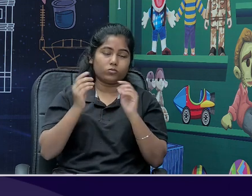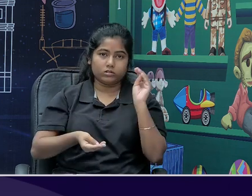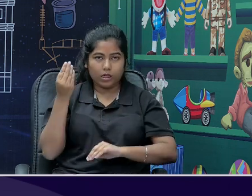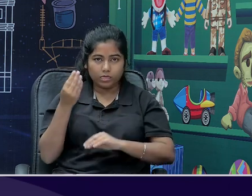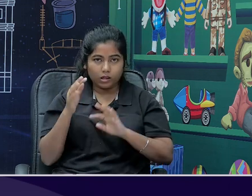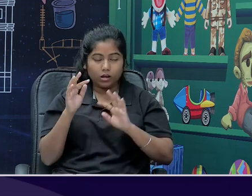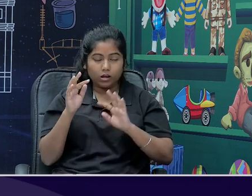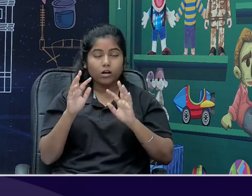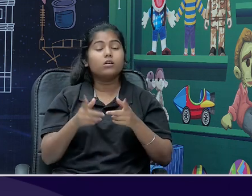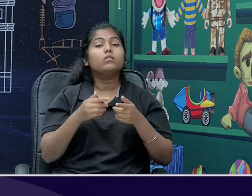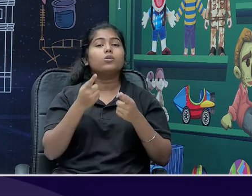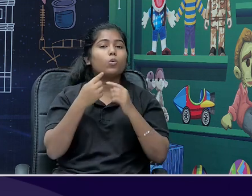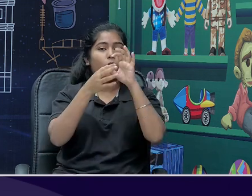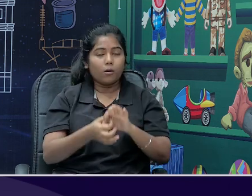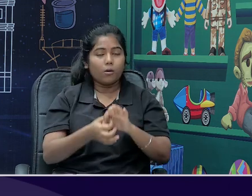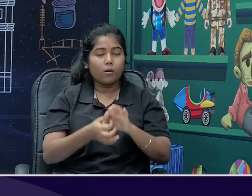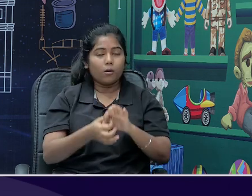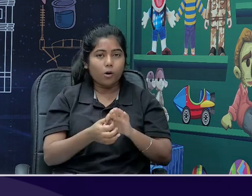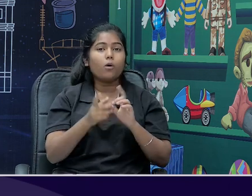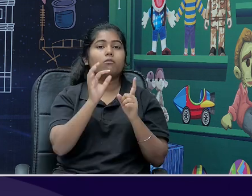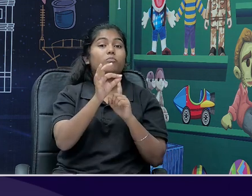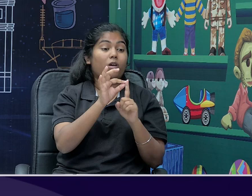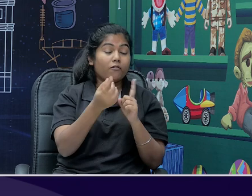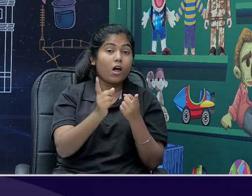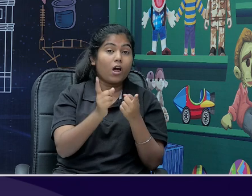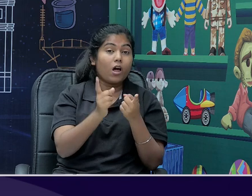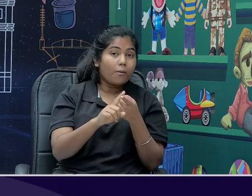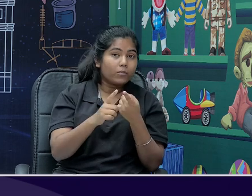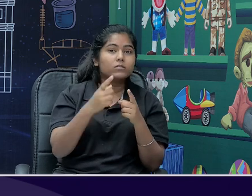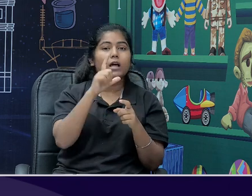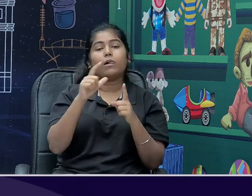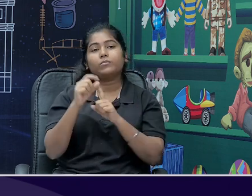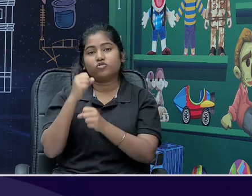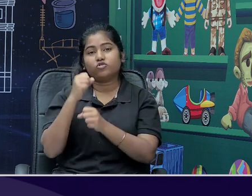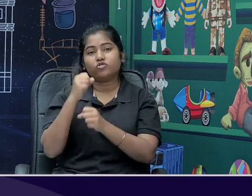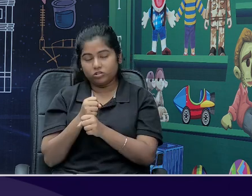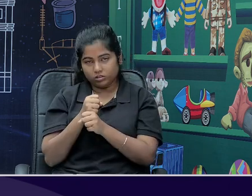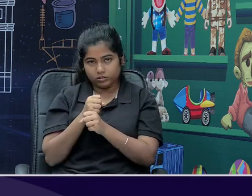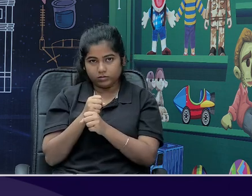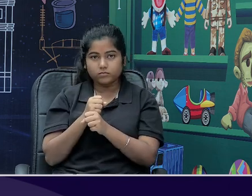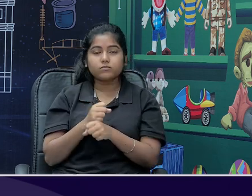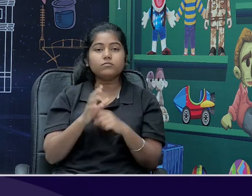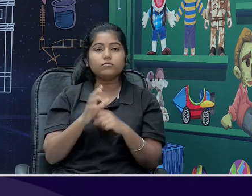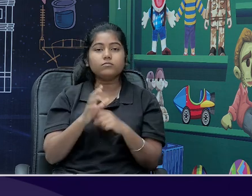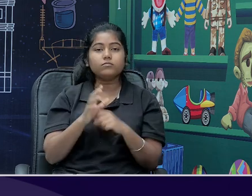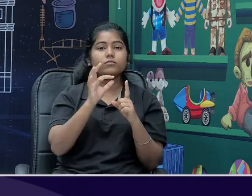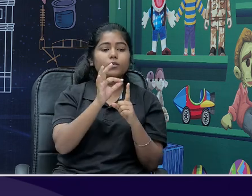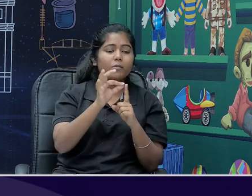बात कर रहे हैं, privatization, 1991 से, liberalization, privatization, globalization, तो public sector का